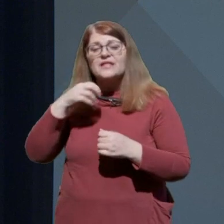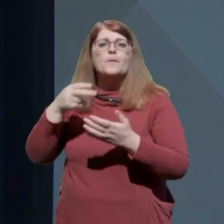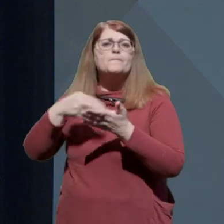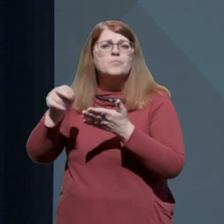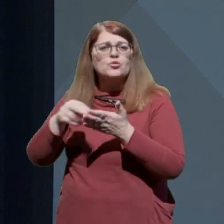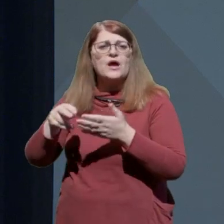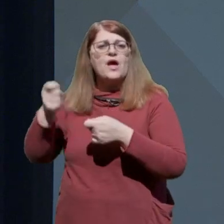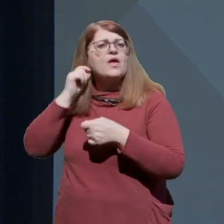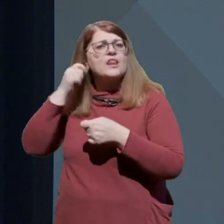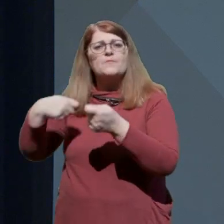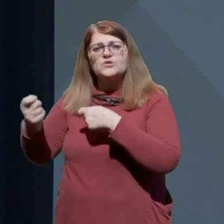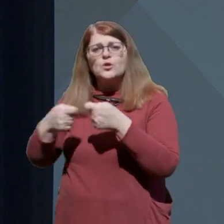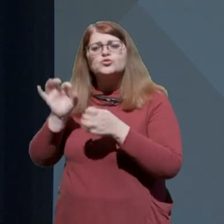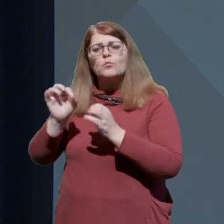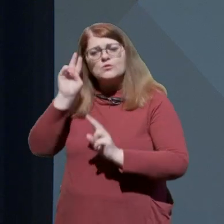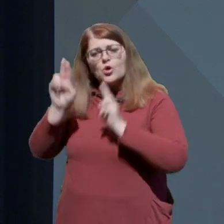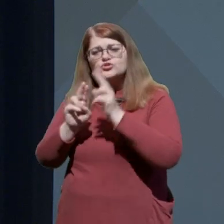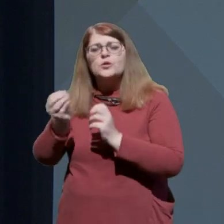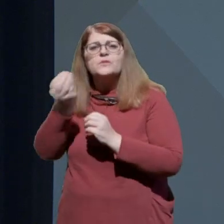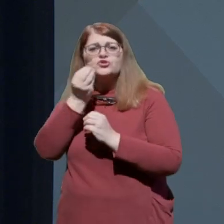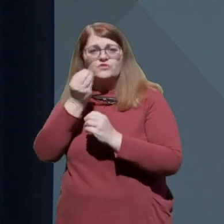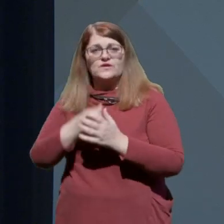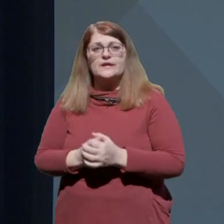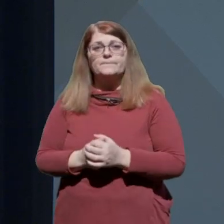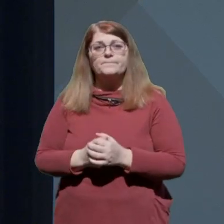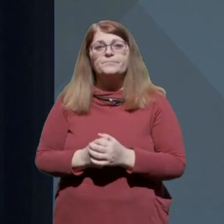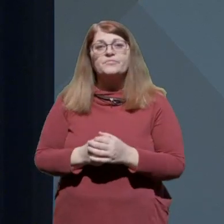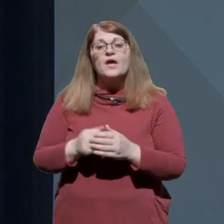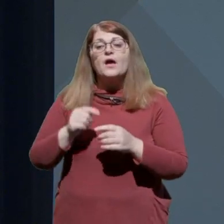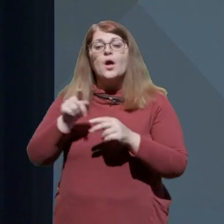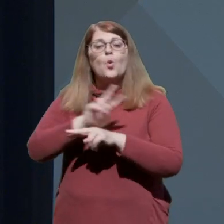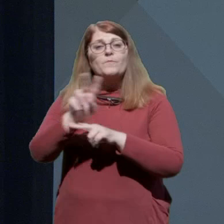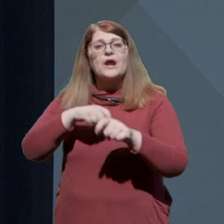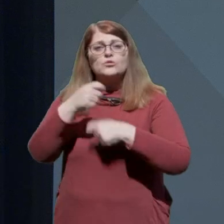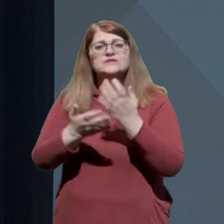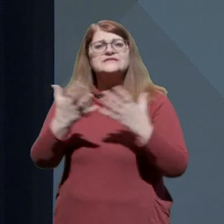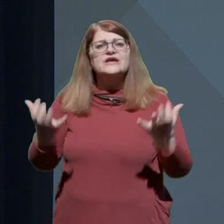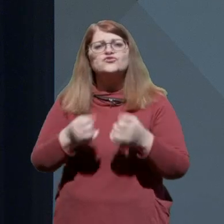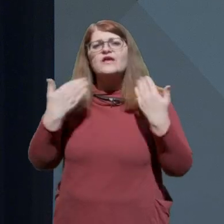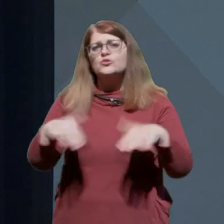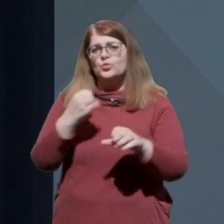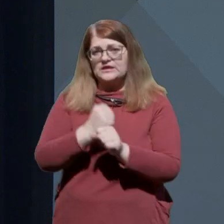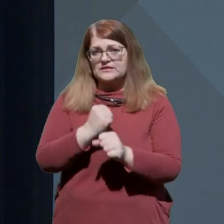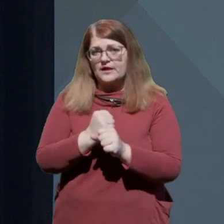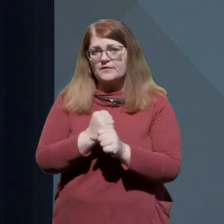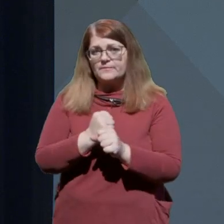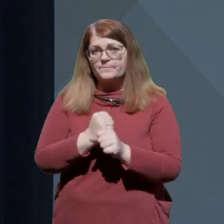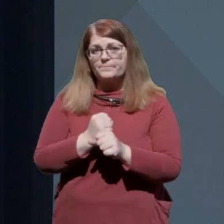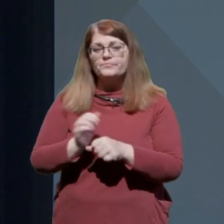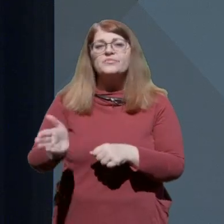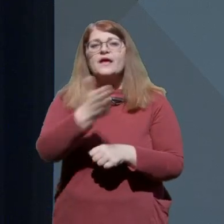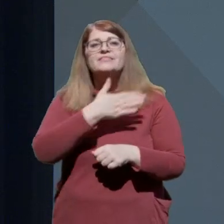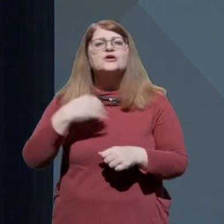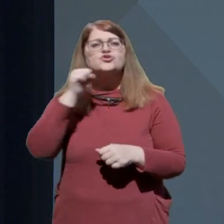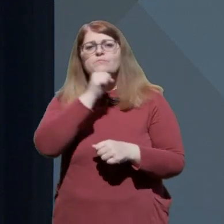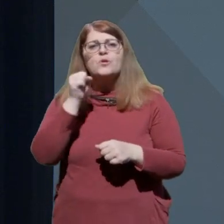trgovcem za dobro skrbo z živili, upravnim delovcem za reševanje nujnih lok, našim poštarjem